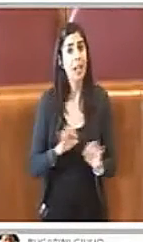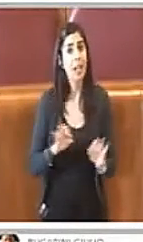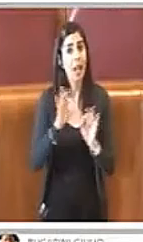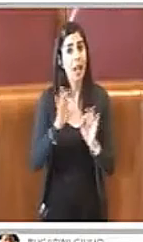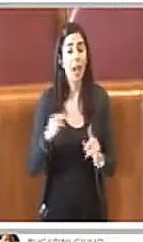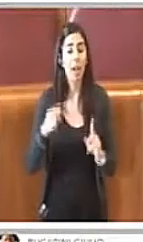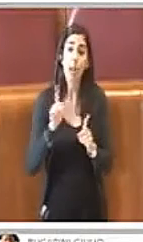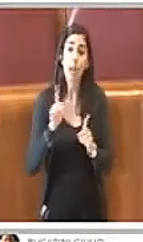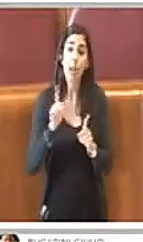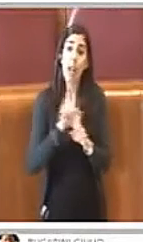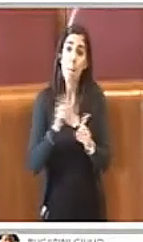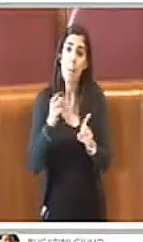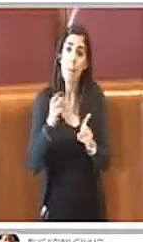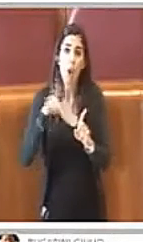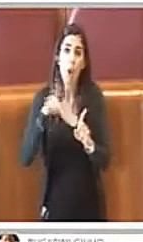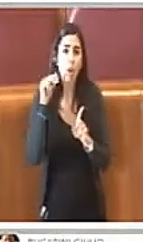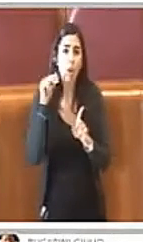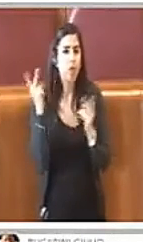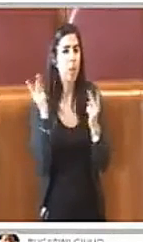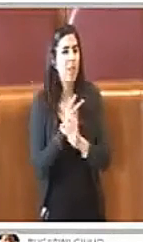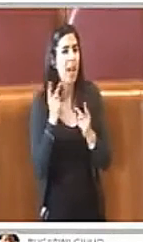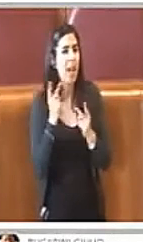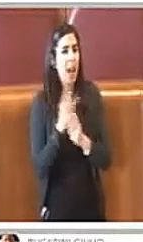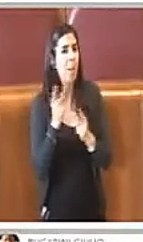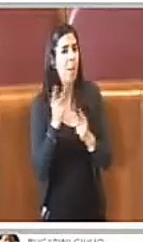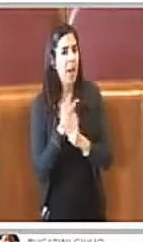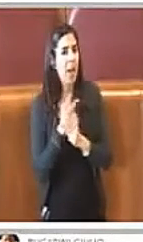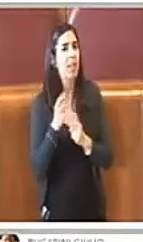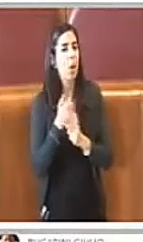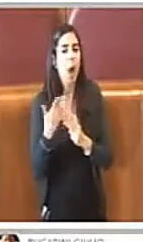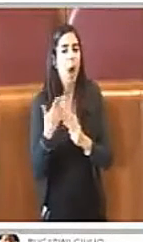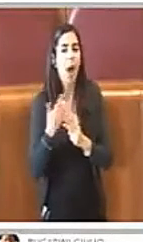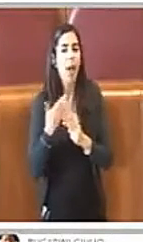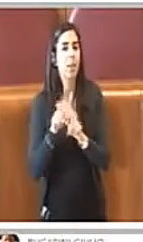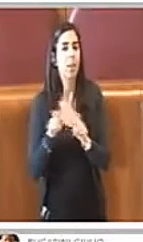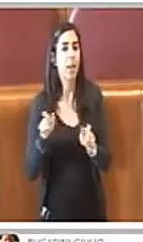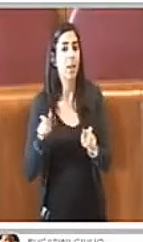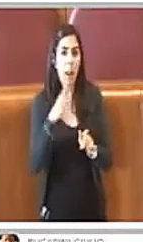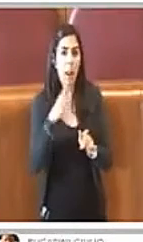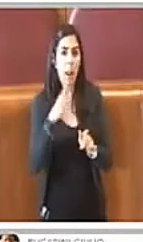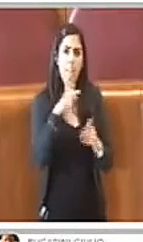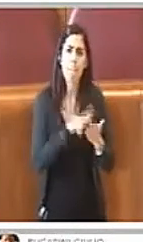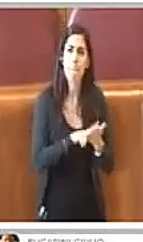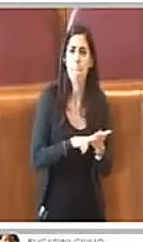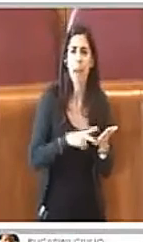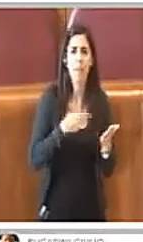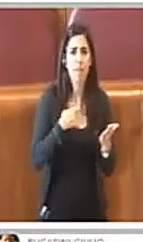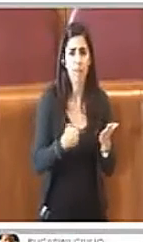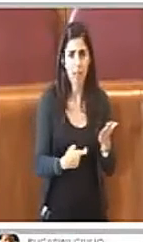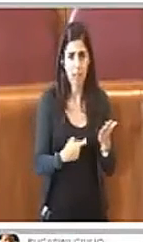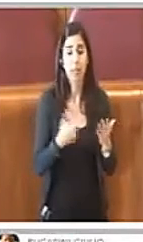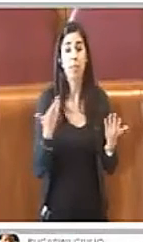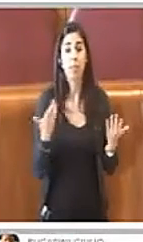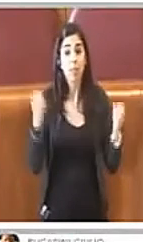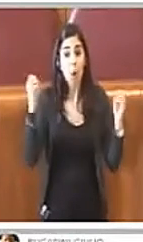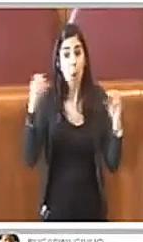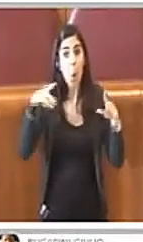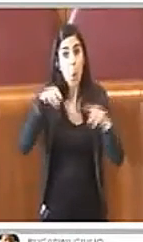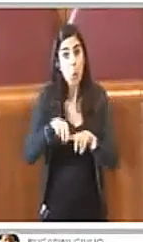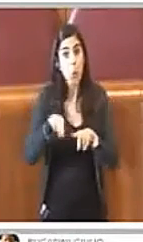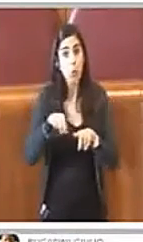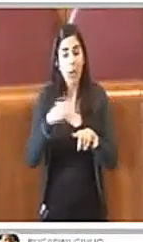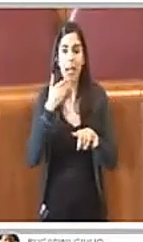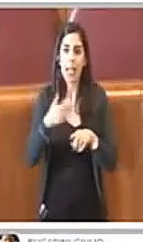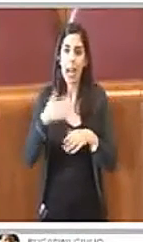conosce ancora la reale entità perché sottaciuti per troppo tempo e la luce sui fatti data dai